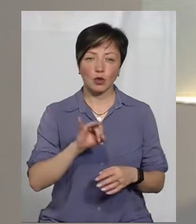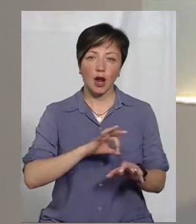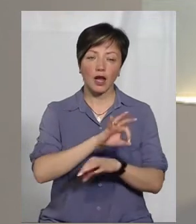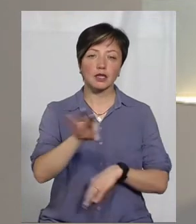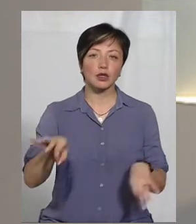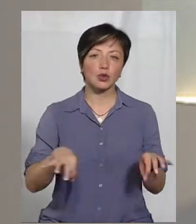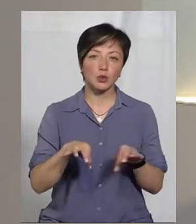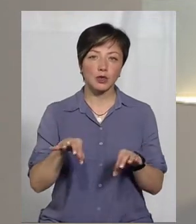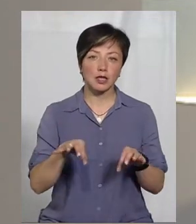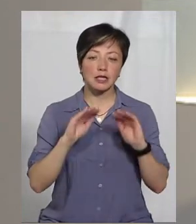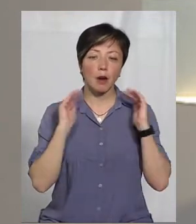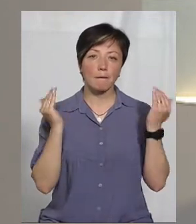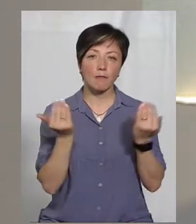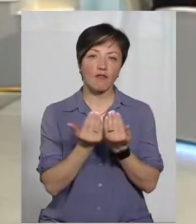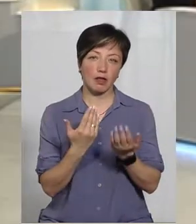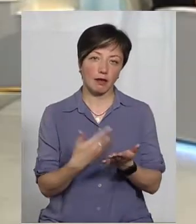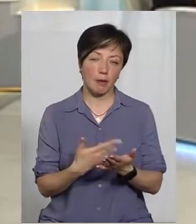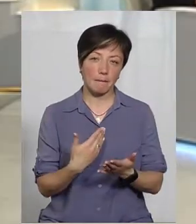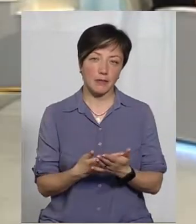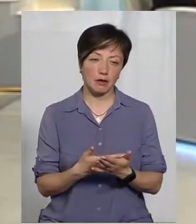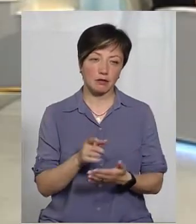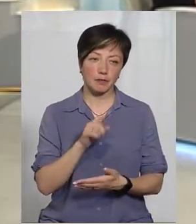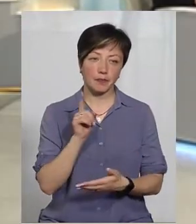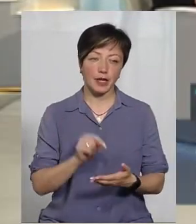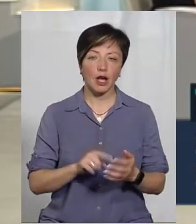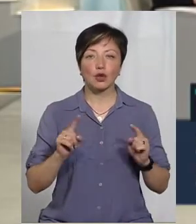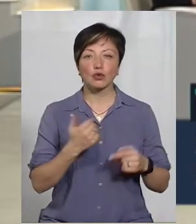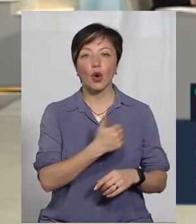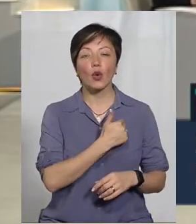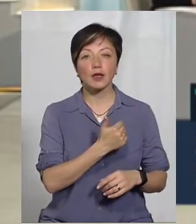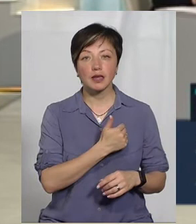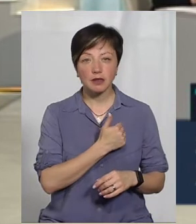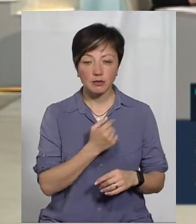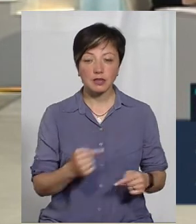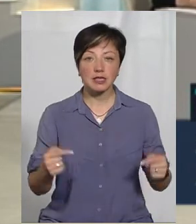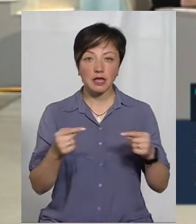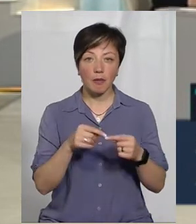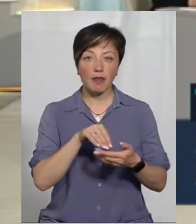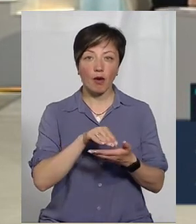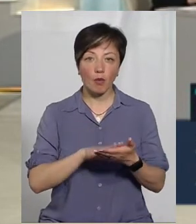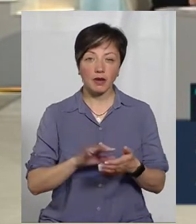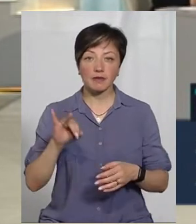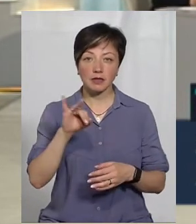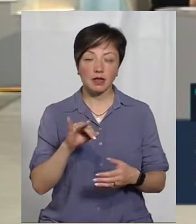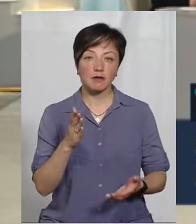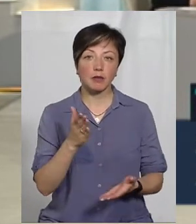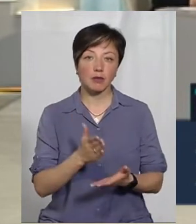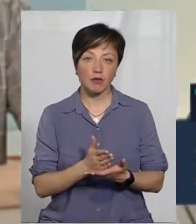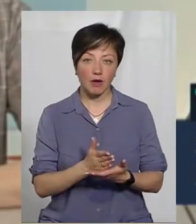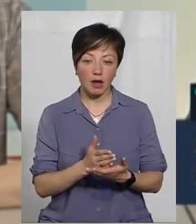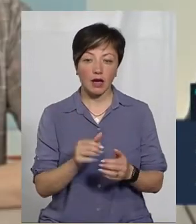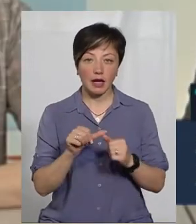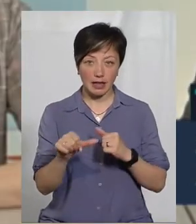-архітектурний заповідник, наприклад? Знаєте, дуже хотілося, тому що саме на обліку в Ізяславі перебуває,